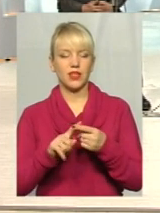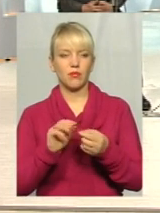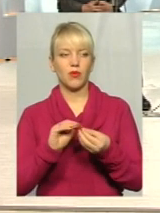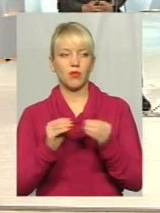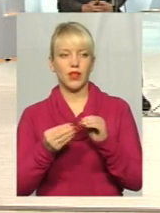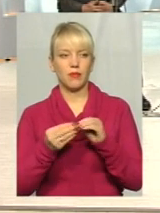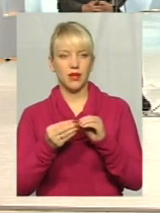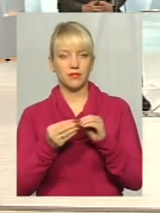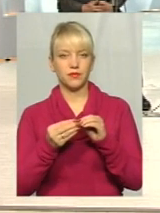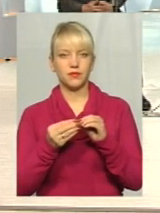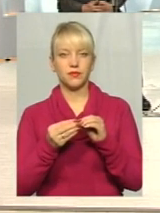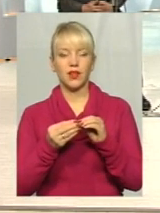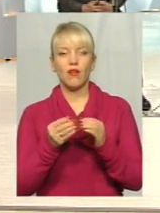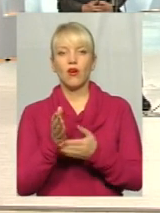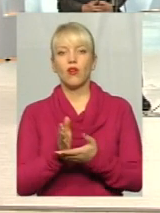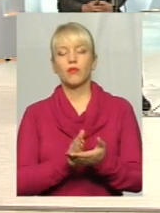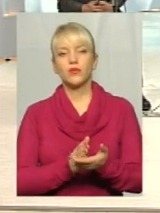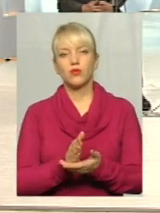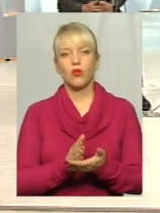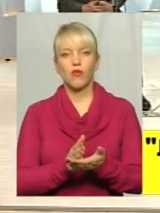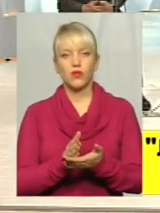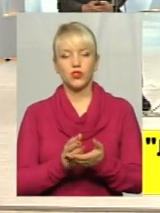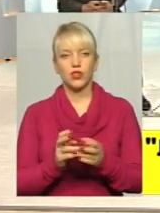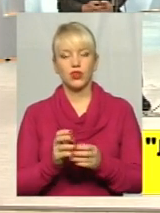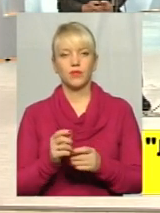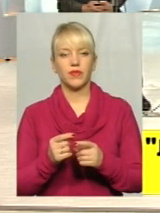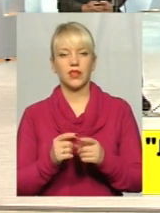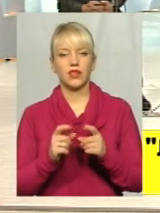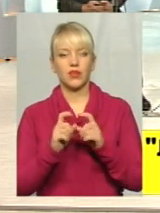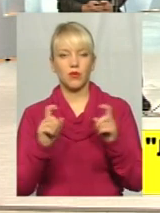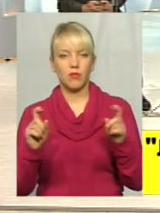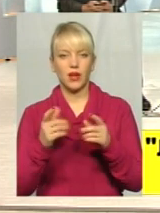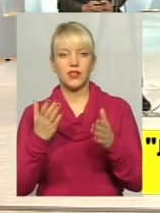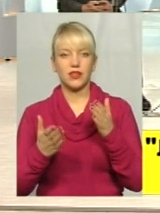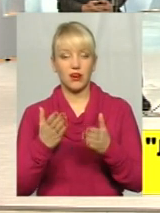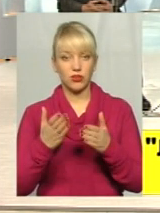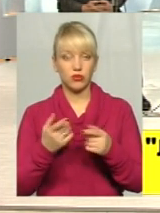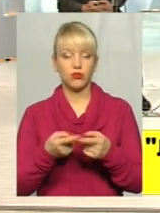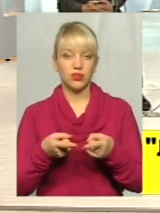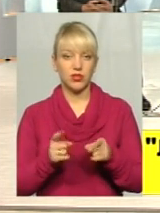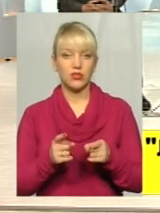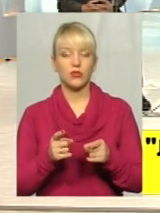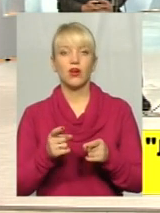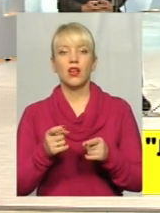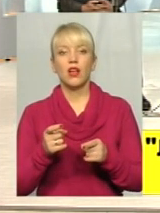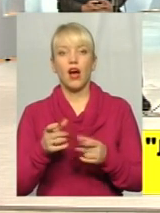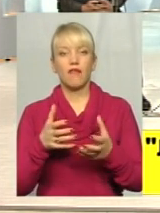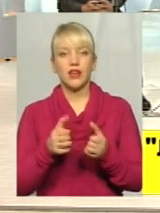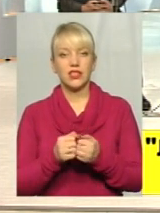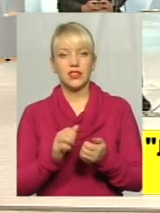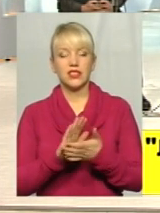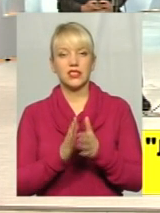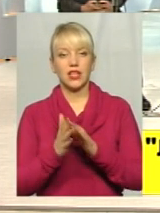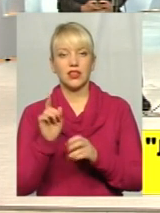обслуговуючої компанії. Якщо необхідний вже дійсно аварійний стан, то